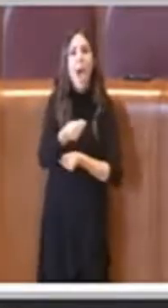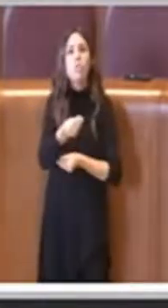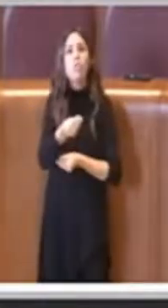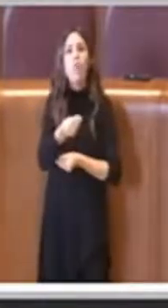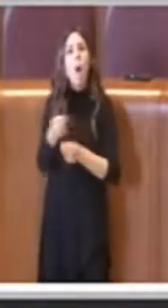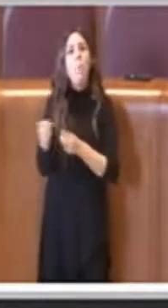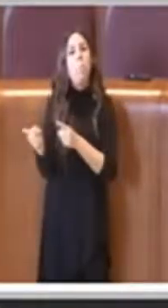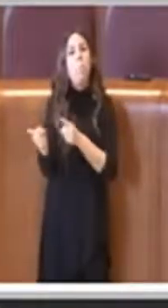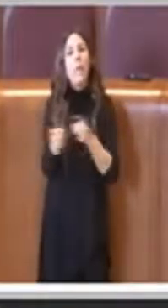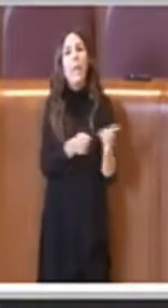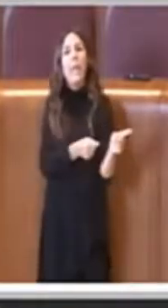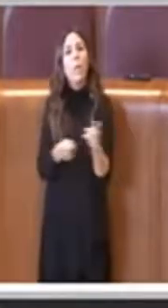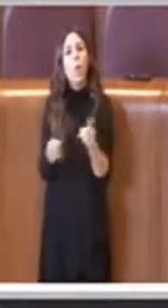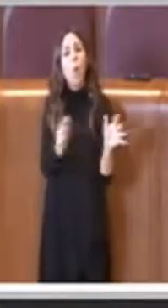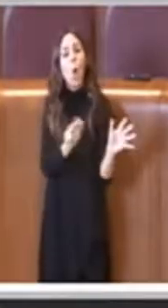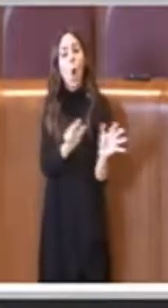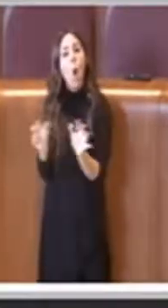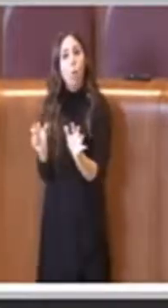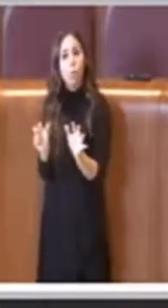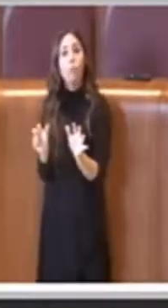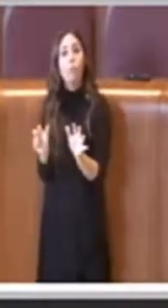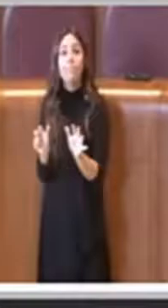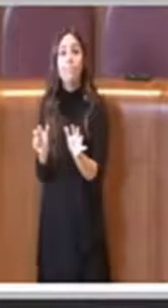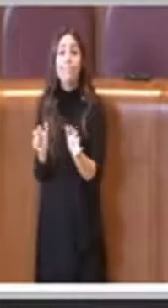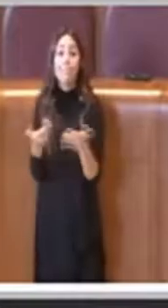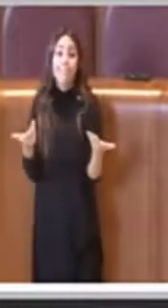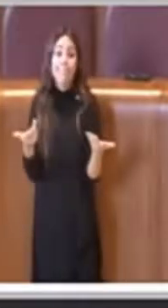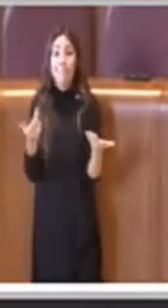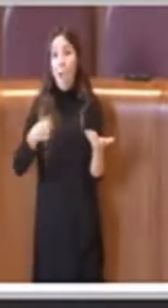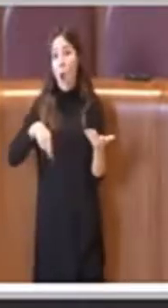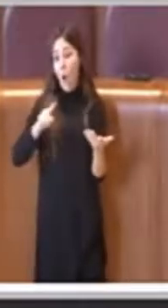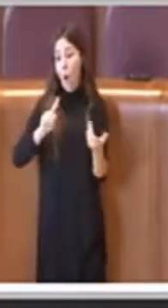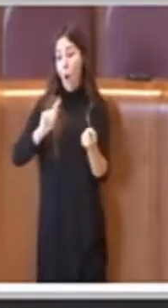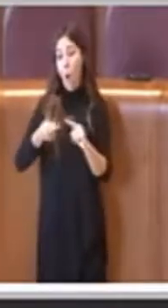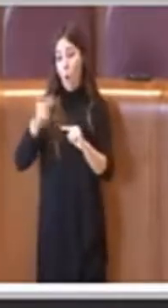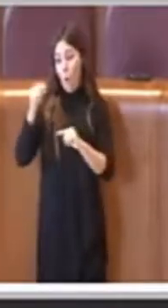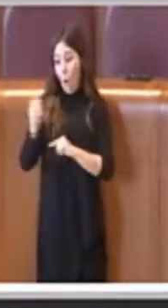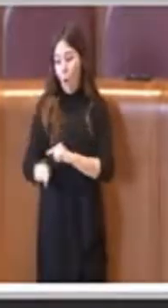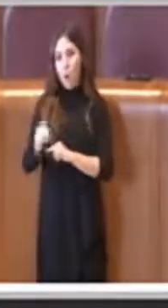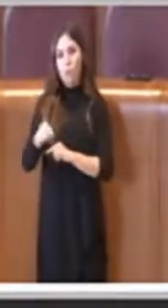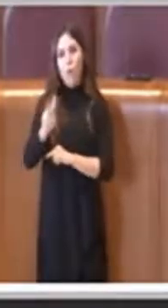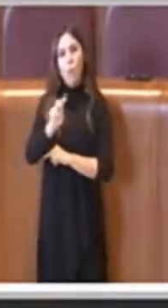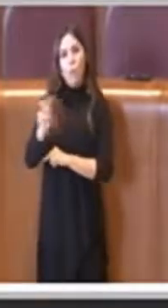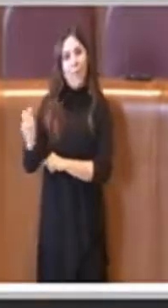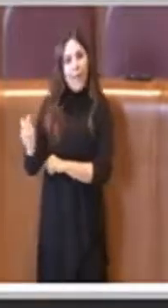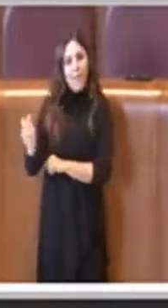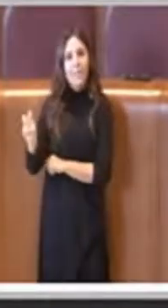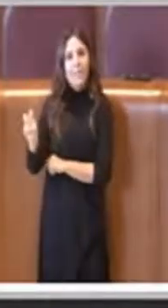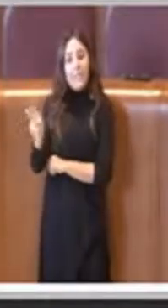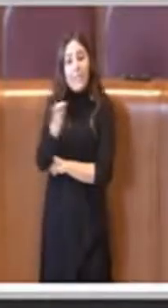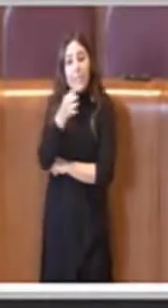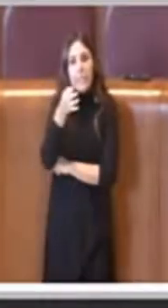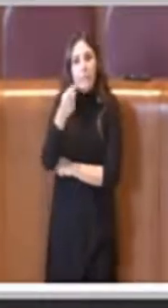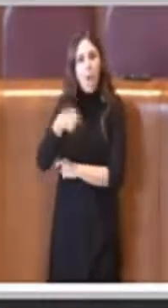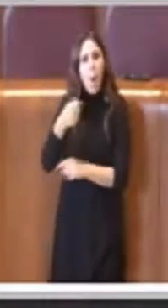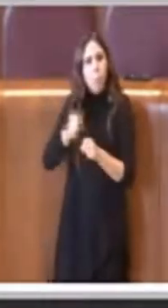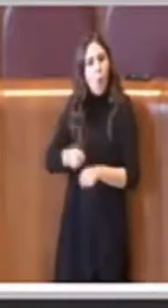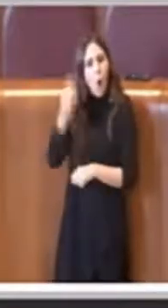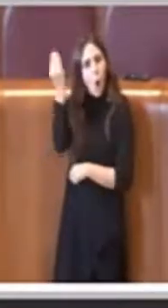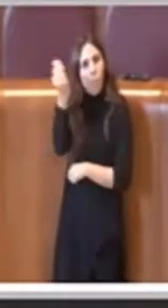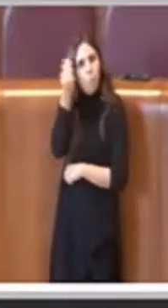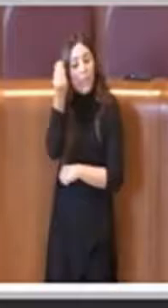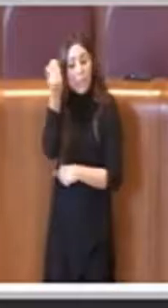'ottocento ma oggi siamo nel 2020 e chiaramente non possiamo pensare di poter